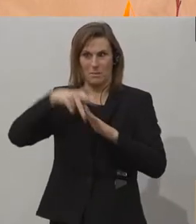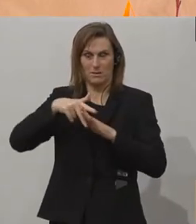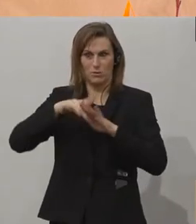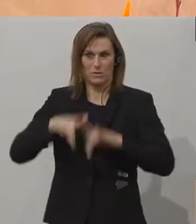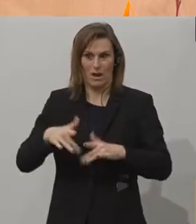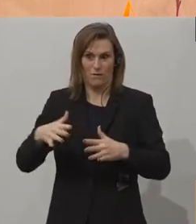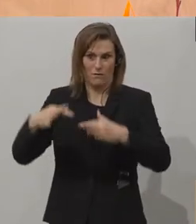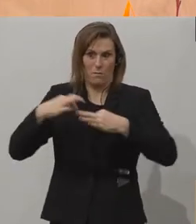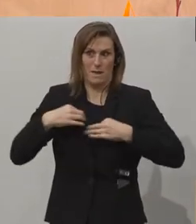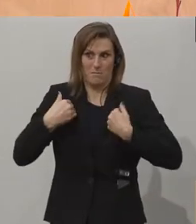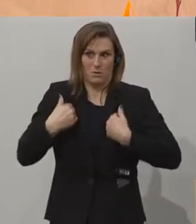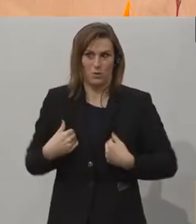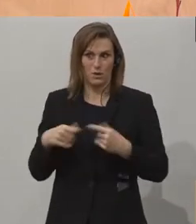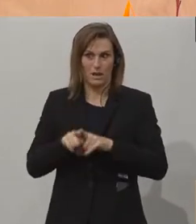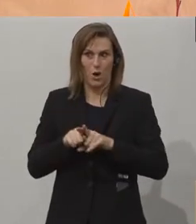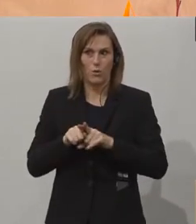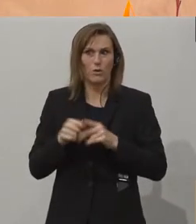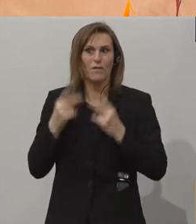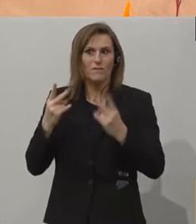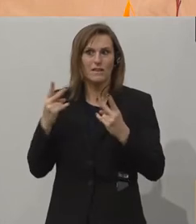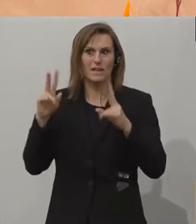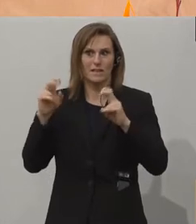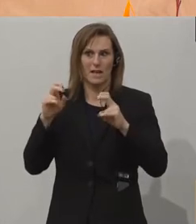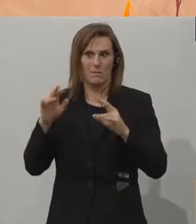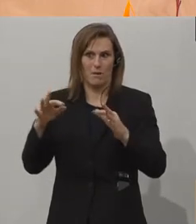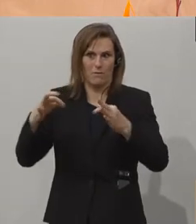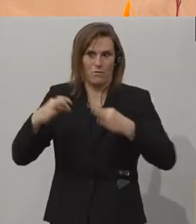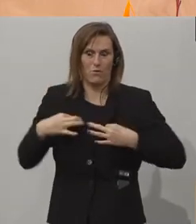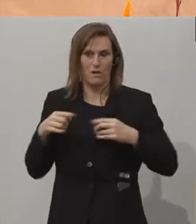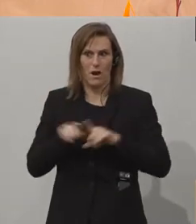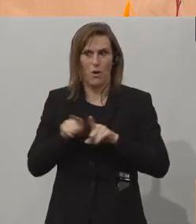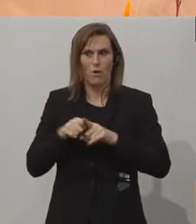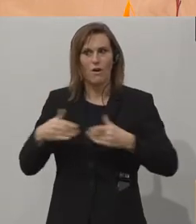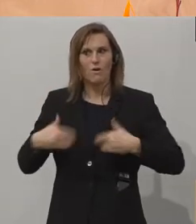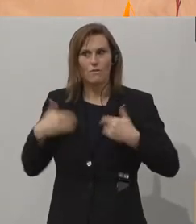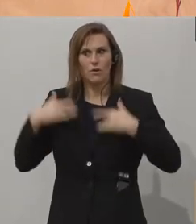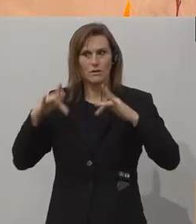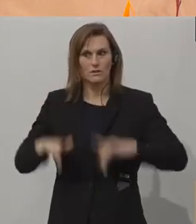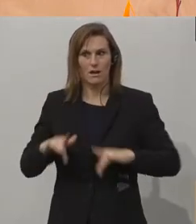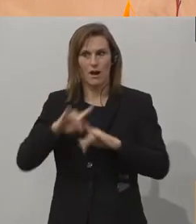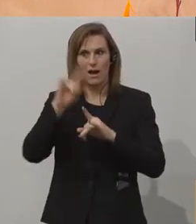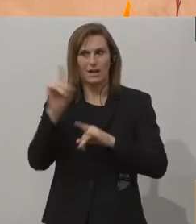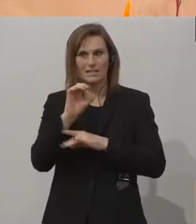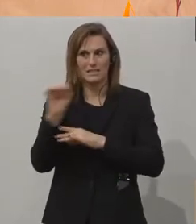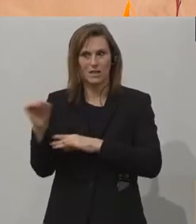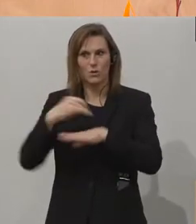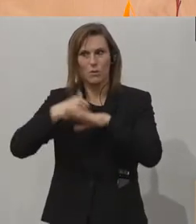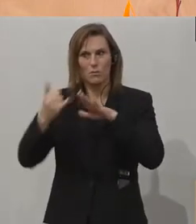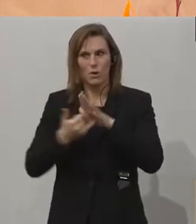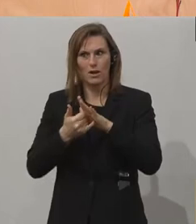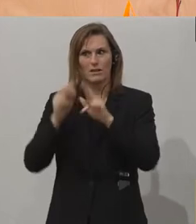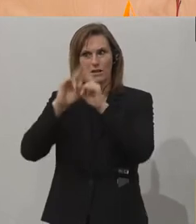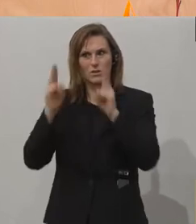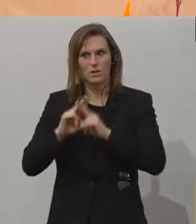Thema mir persönlich sehr am Herzen und damit auch die Freude, dass sich die Zero Project Conference diesem Thema widmet als international